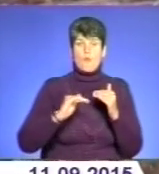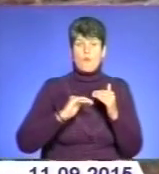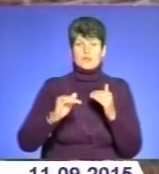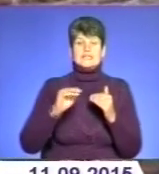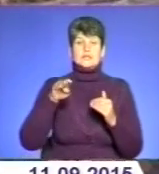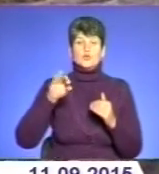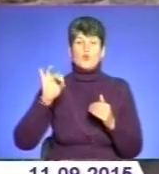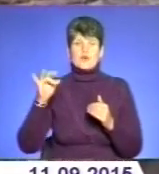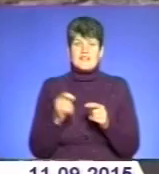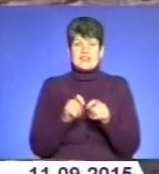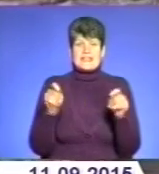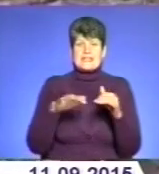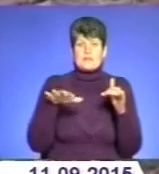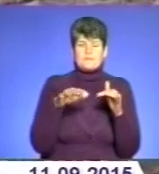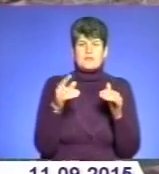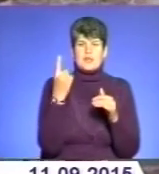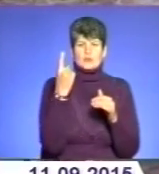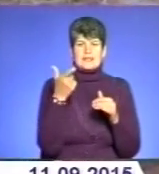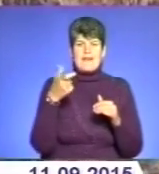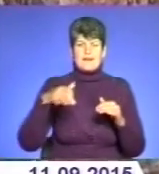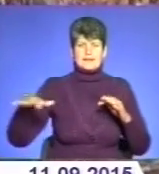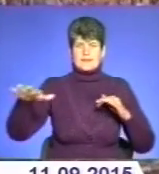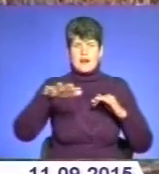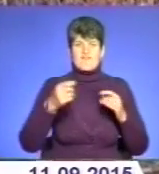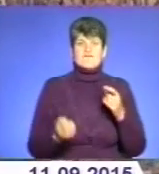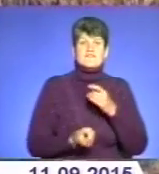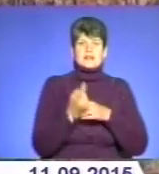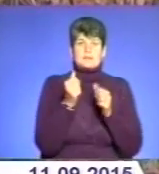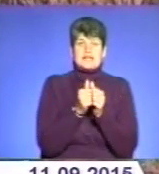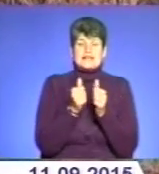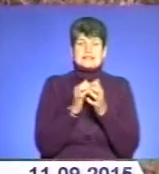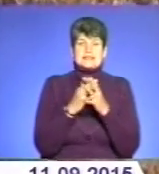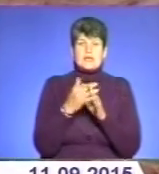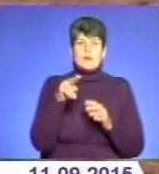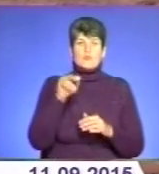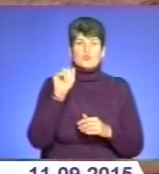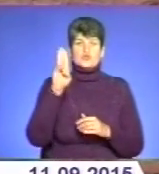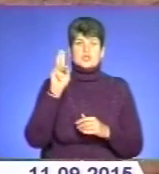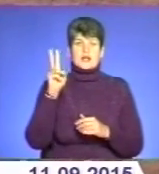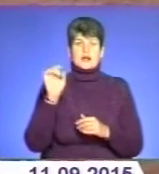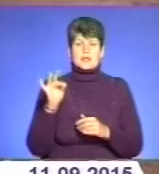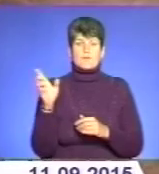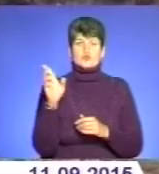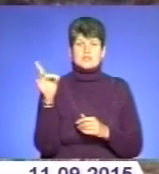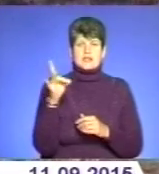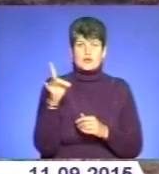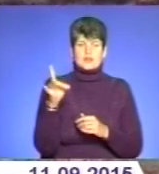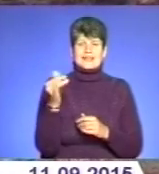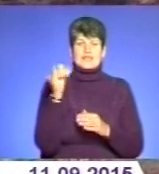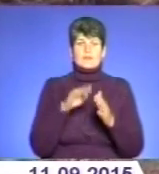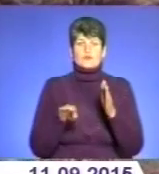відкритій території площею понад один гектар виникла поблизу села Пушкарі Бучицького району та села Панасівка